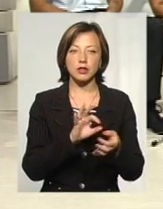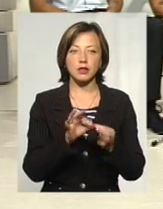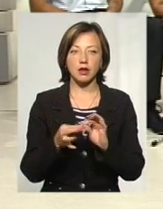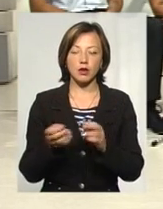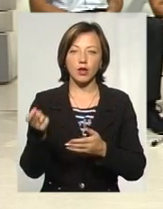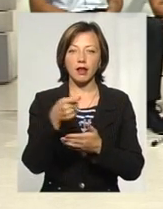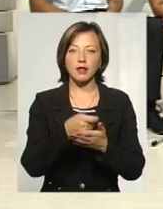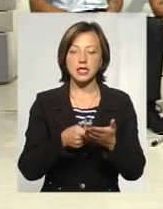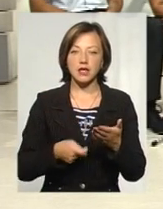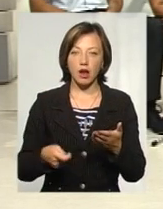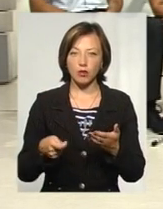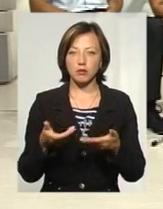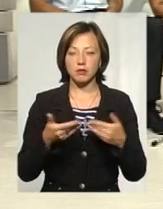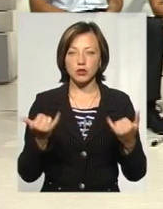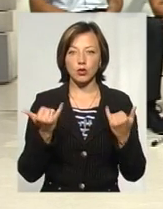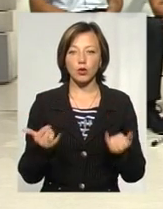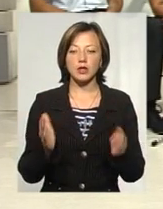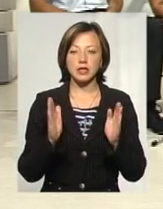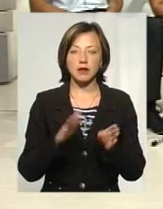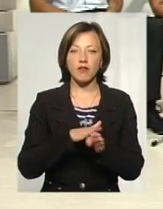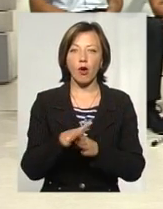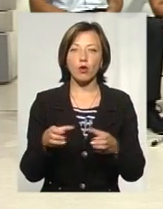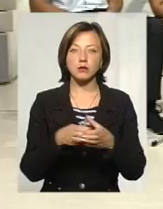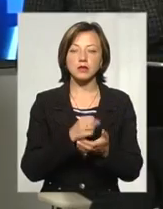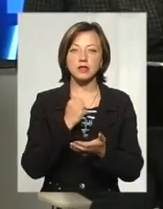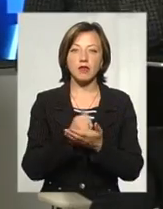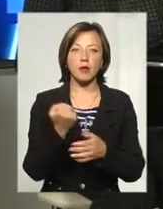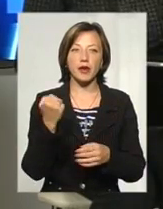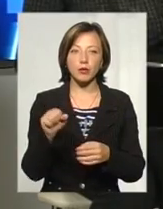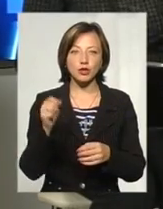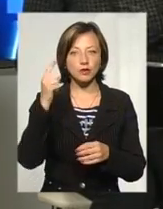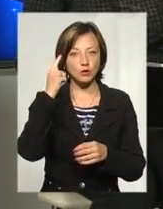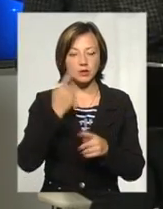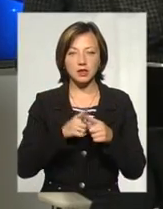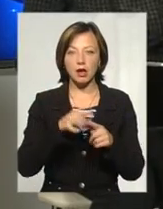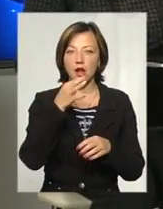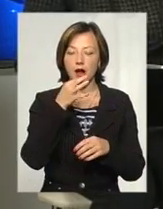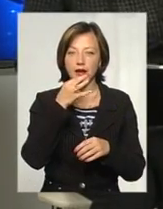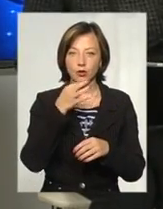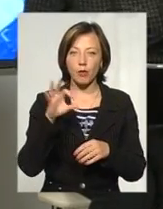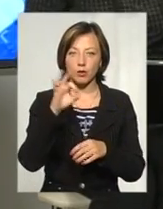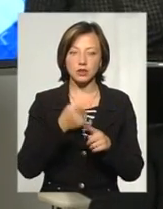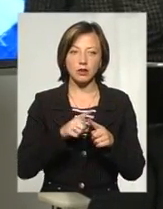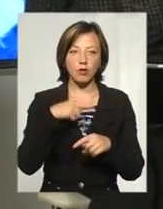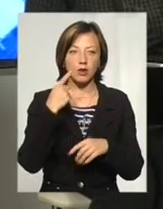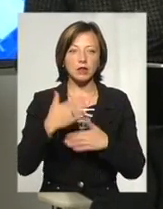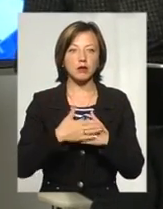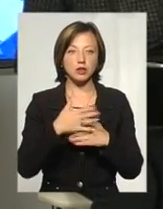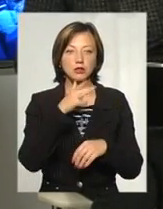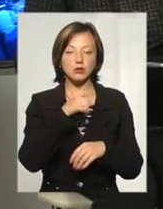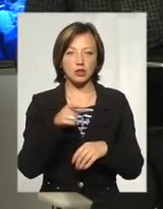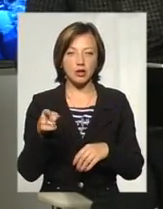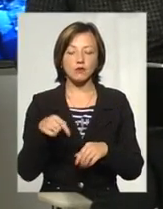дизайном, тому що ми сьогодні тільки на виконкомі затверджуємо переможців, тому я думаю, що це рано про дизайн говорити, але в найближчим часом